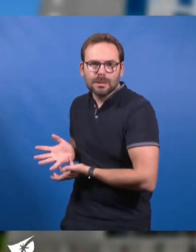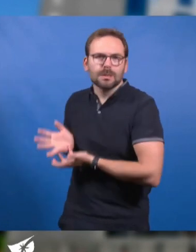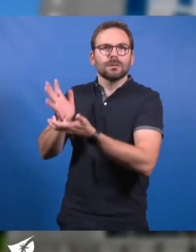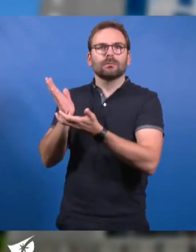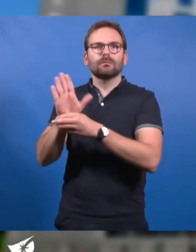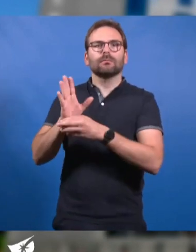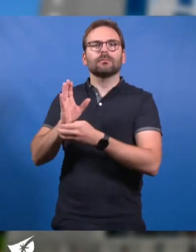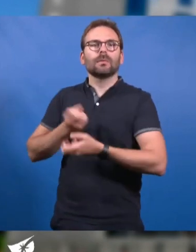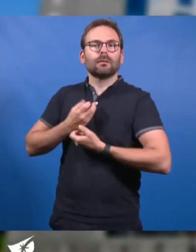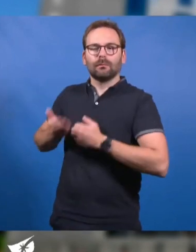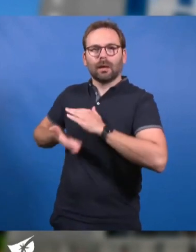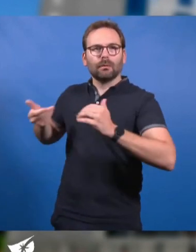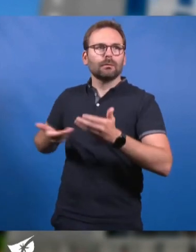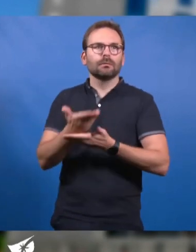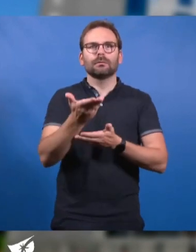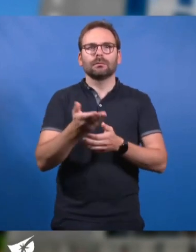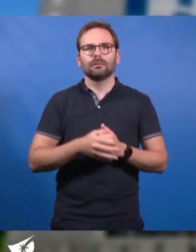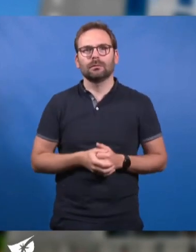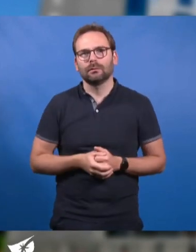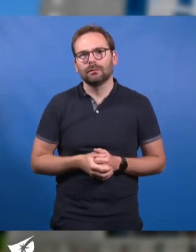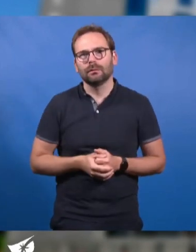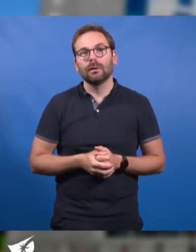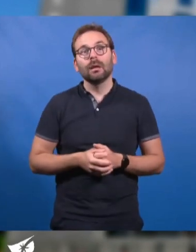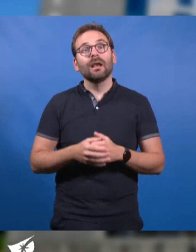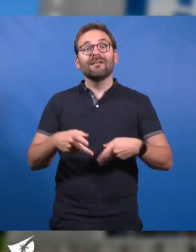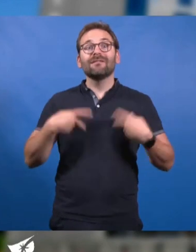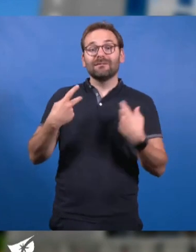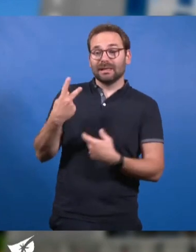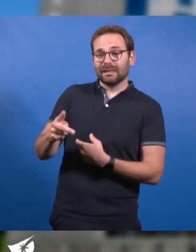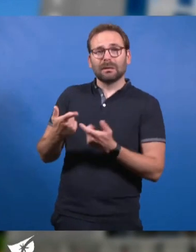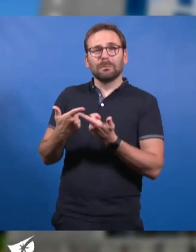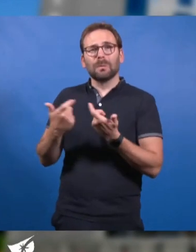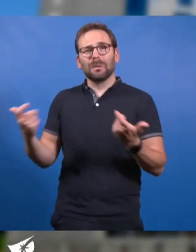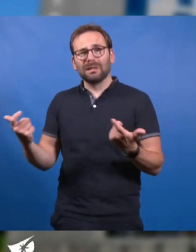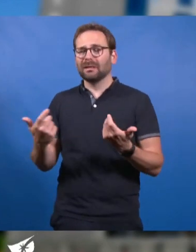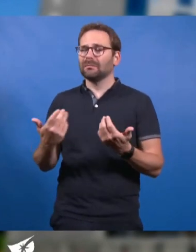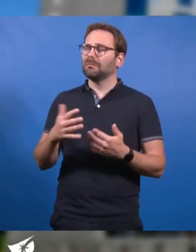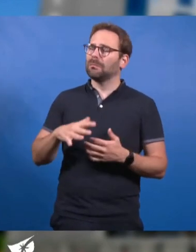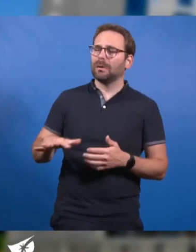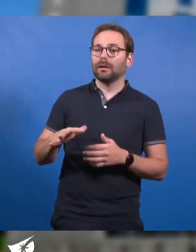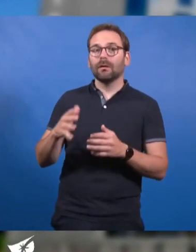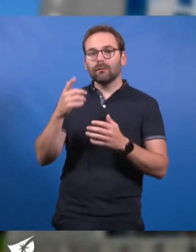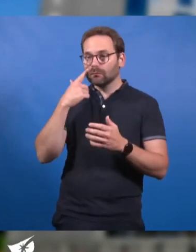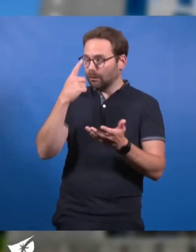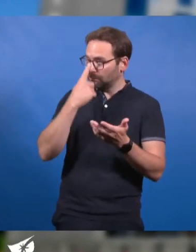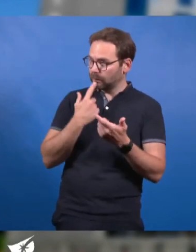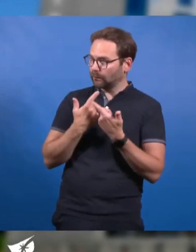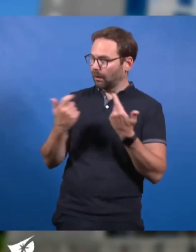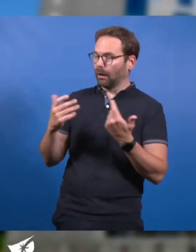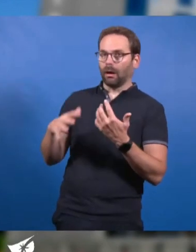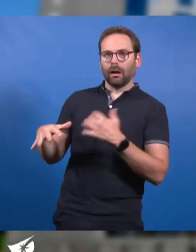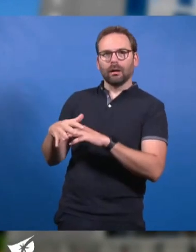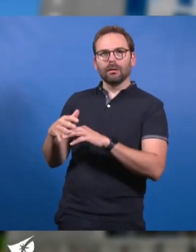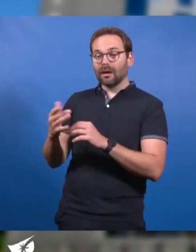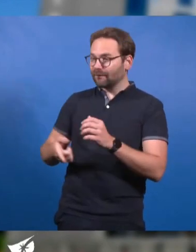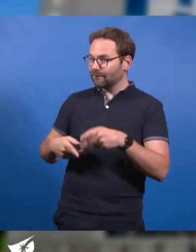'écoutons que trop peu. La vie de Mireille Pernault fut multiple, diverse, à l'image de ses personnalités forgées